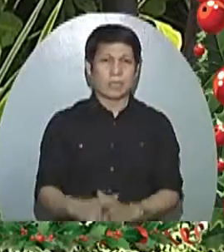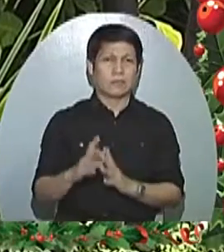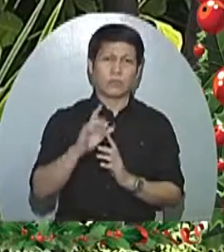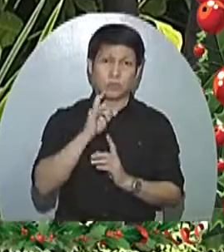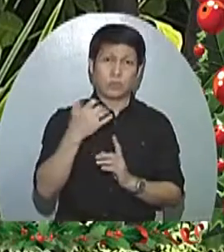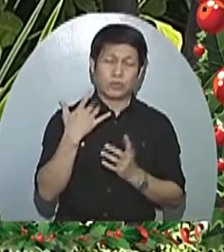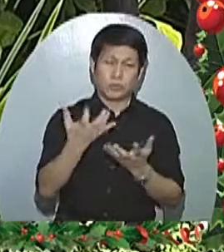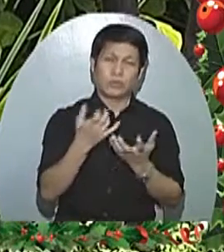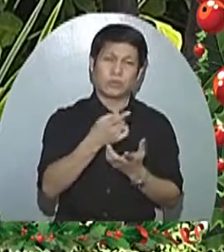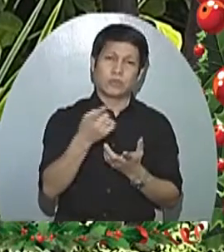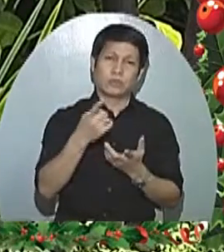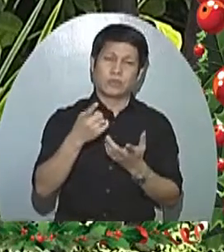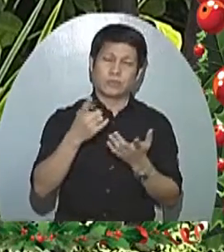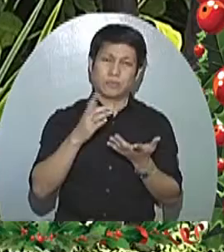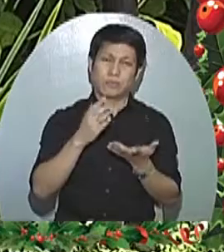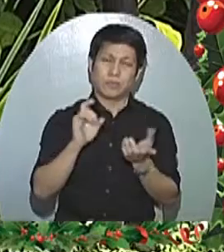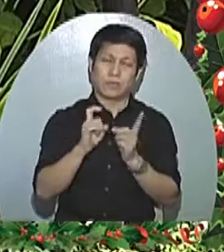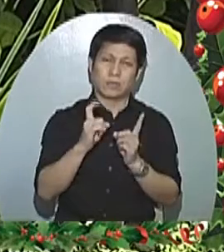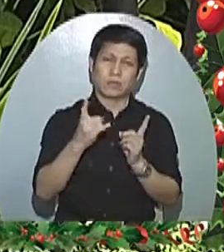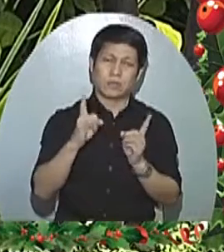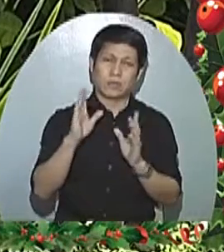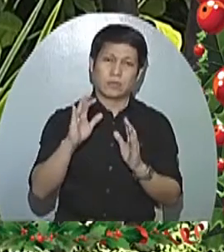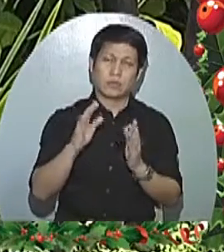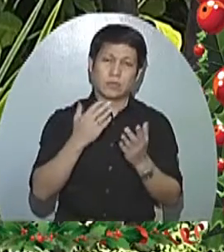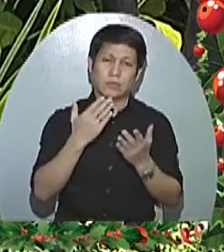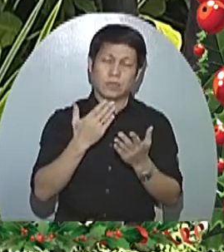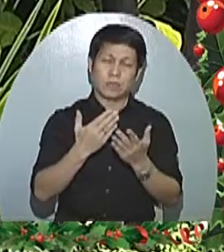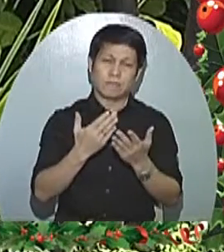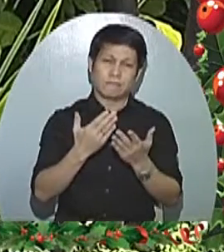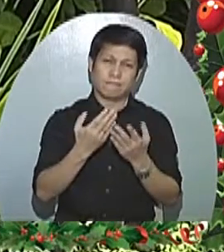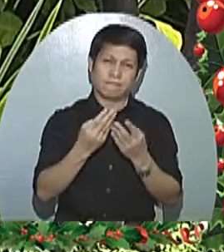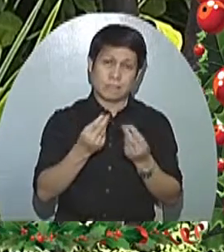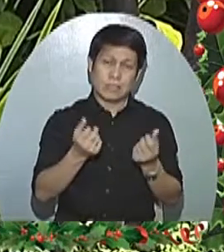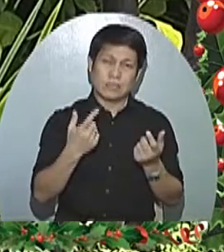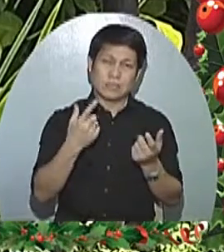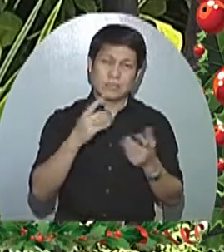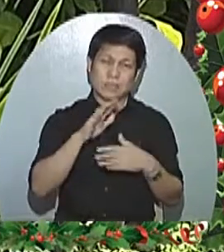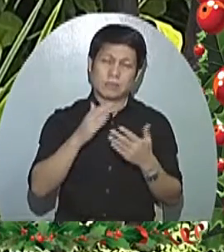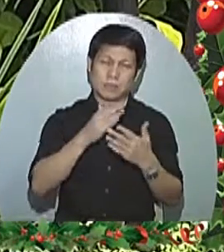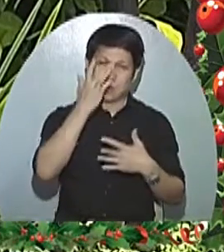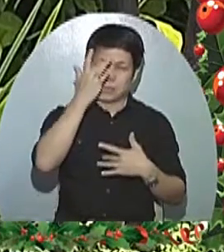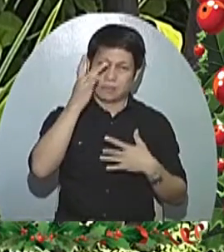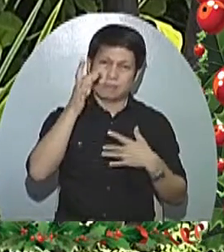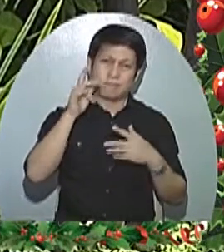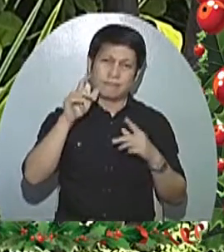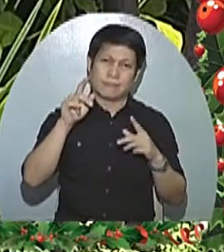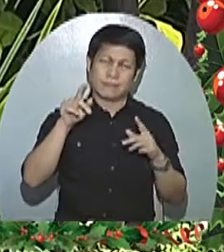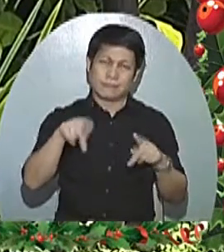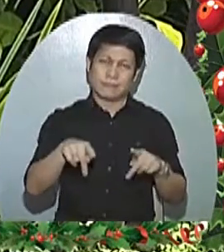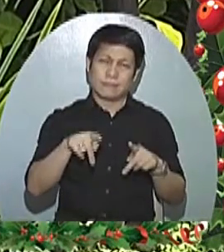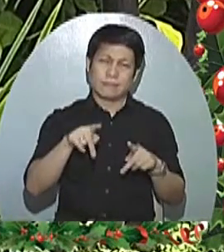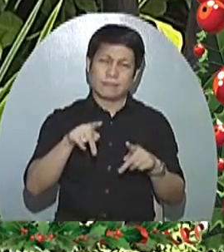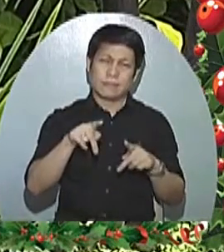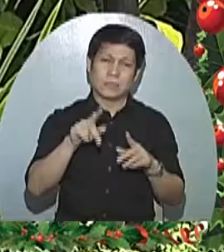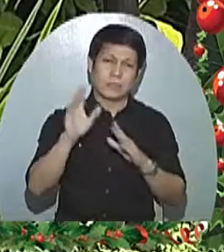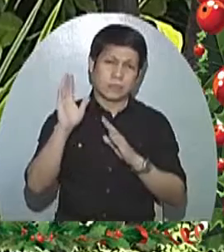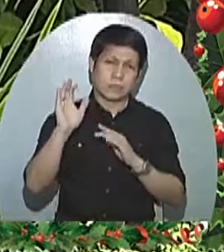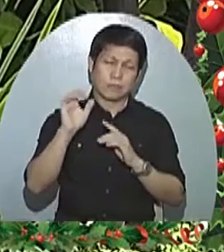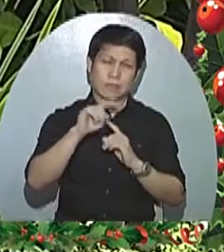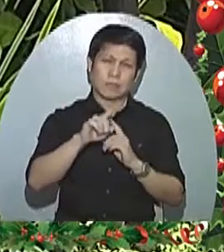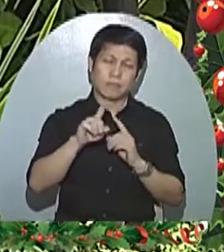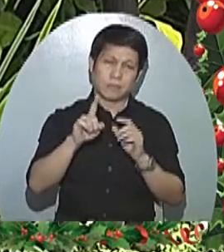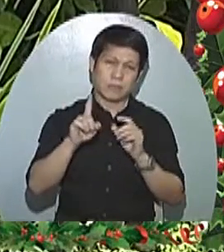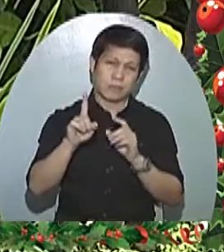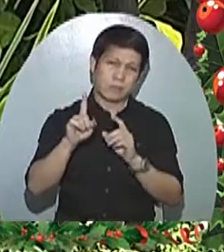Hangad namin ang tuloy-tuloy na pagbabago at pagbuti ng kalagayan, lalong-lalo na ng ating mga kababayang dinapuan ng karamdaman.